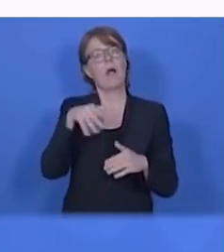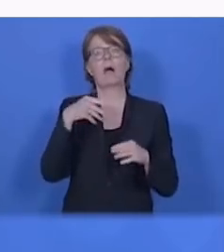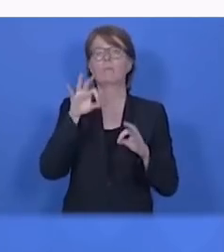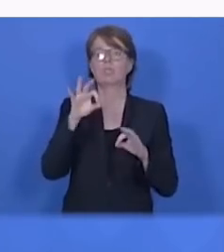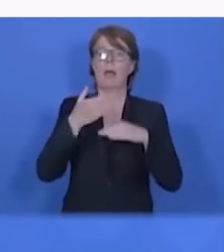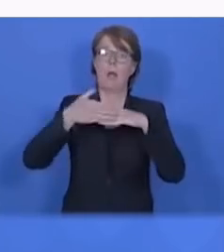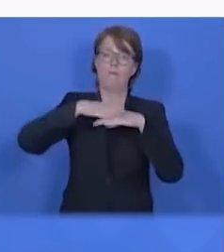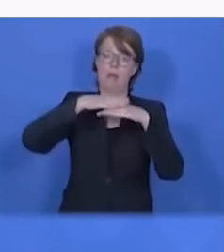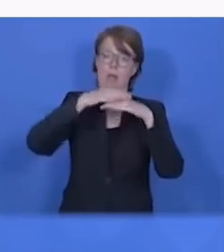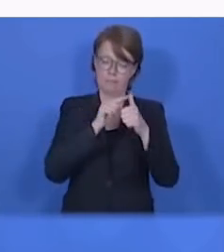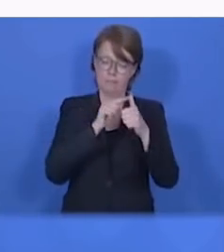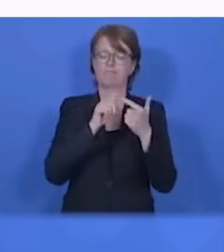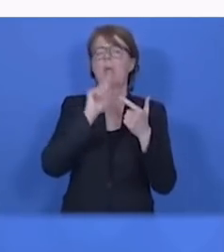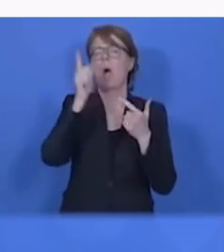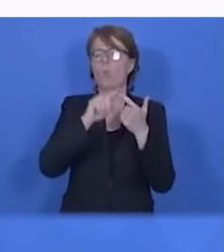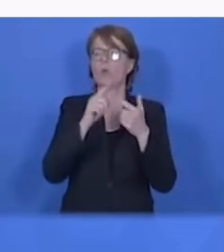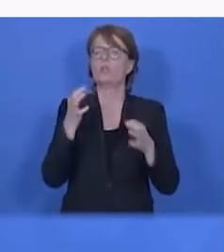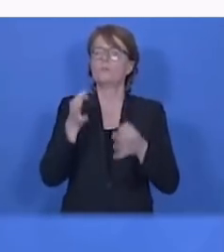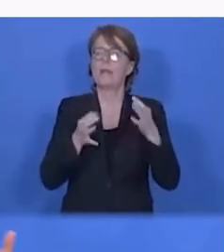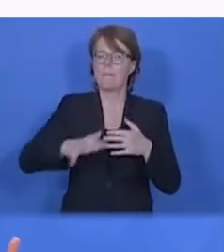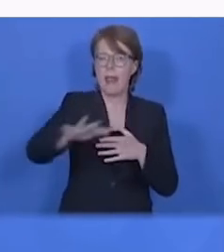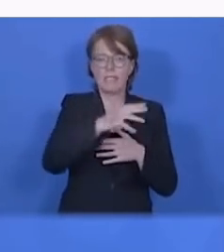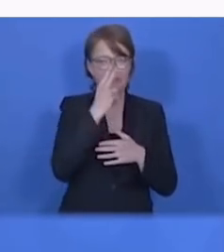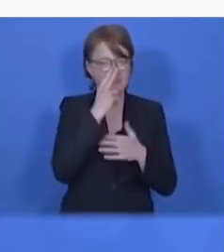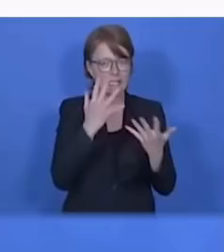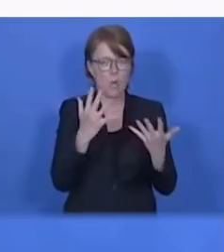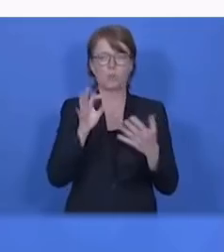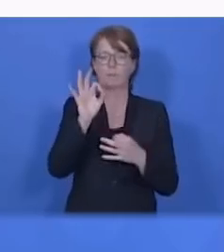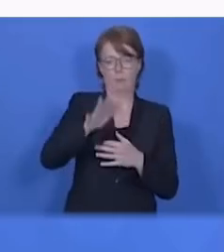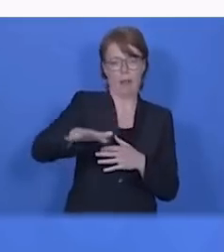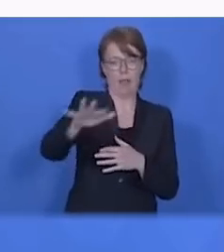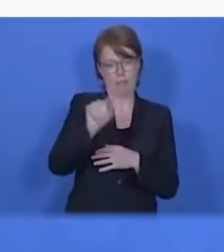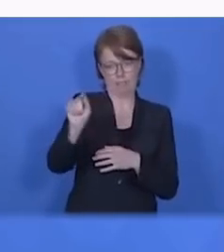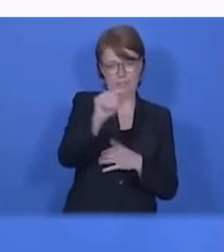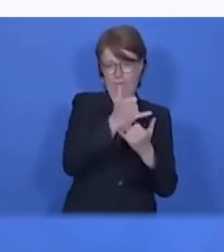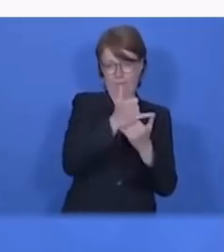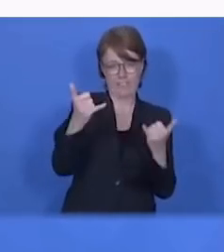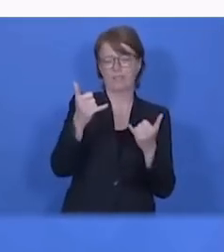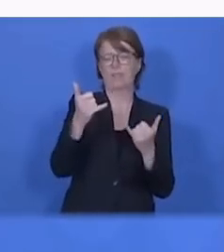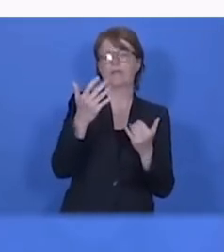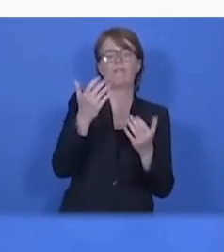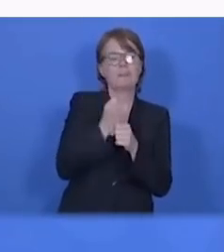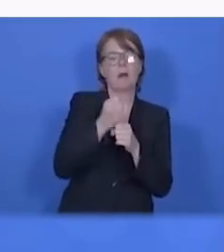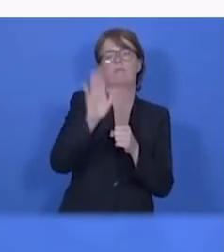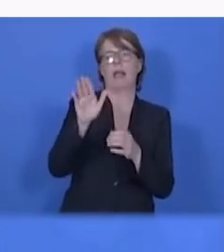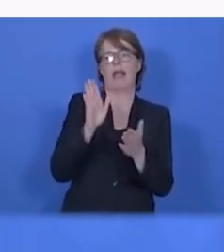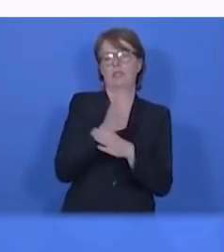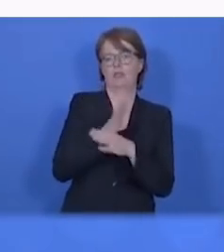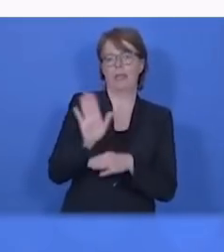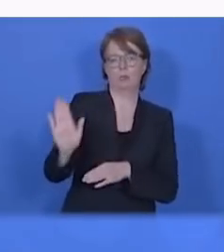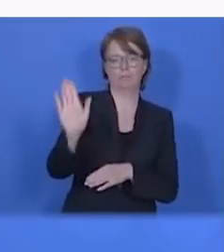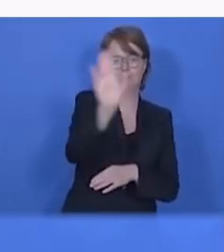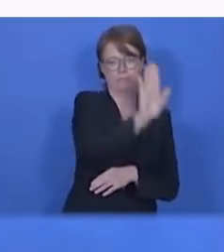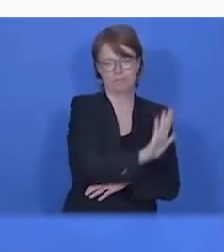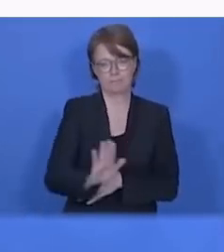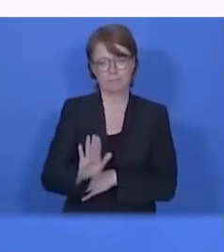به نوبه خودم از شما هم خواهش کنم تا اگر میتونید برای کارگرها برای کسانی که واقعا تحت فشار